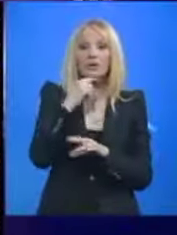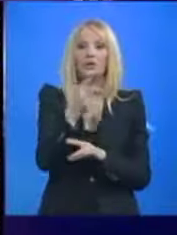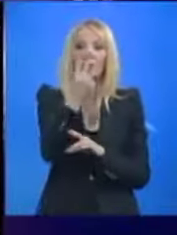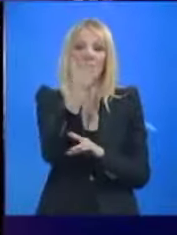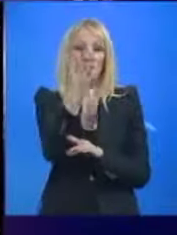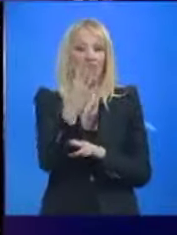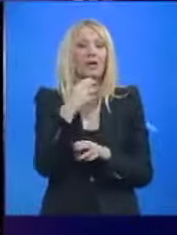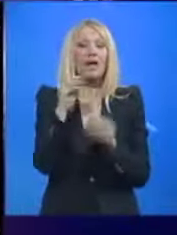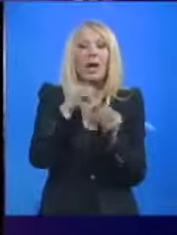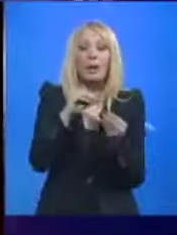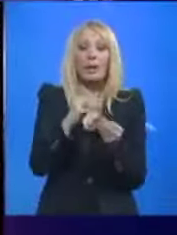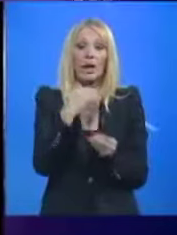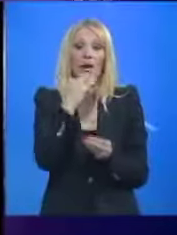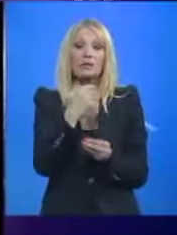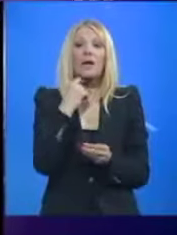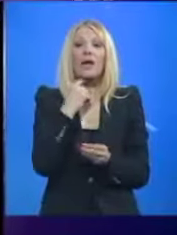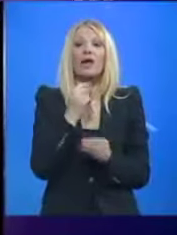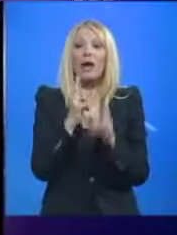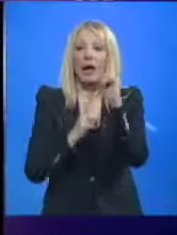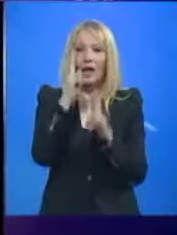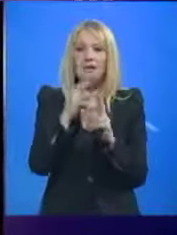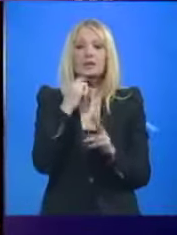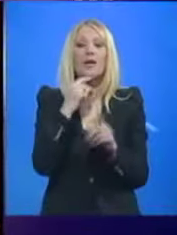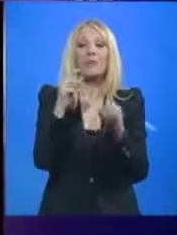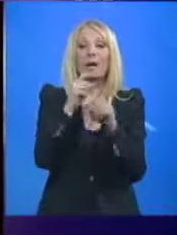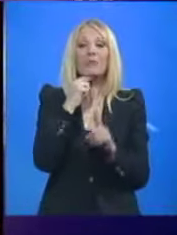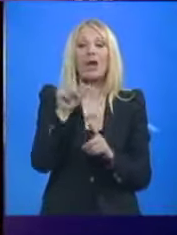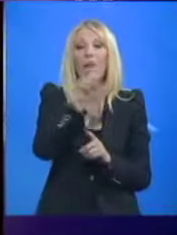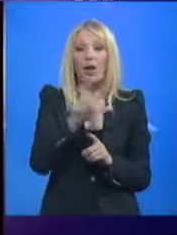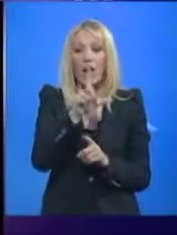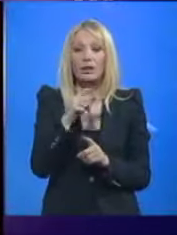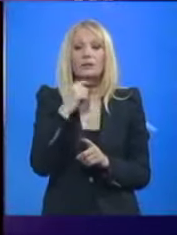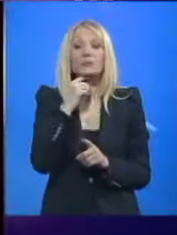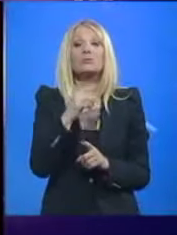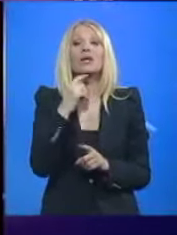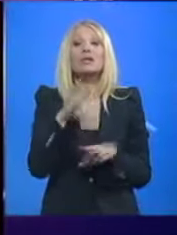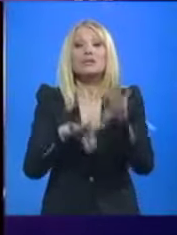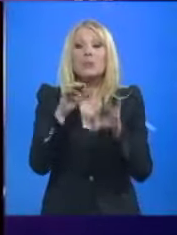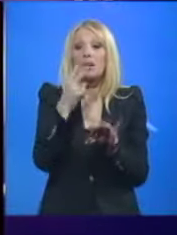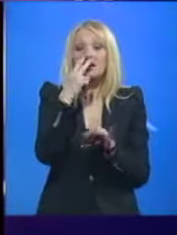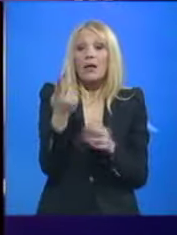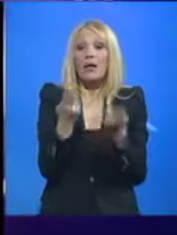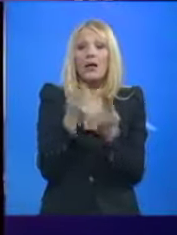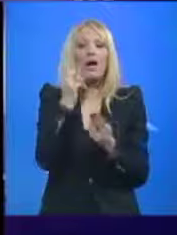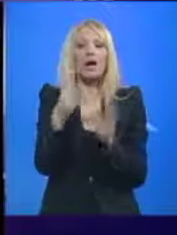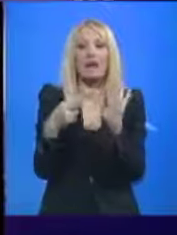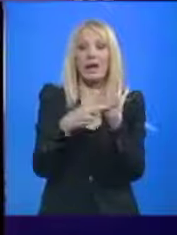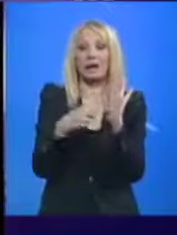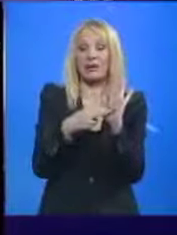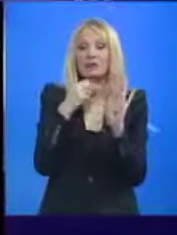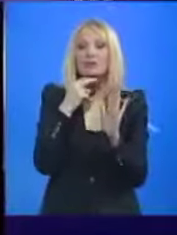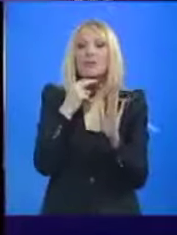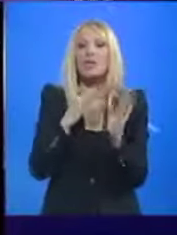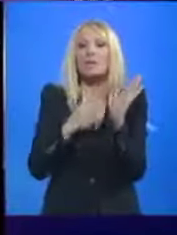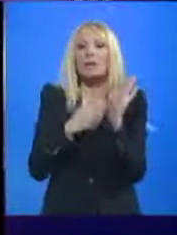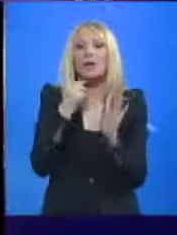aprila. Ipak, iako se glasa na parlamentarnim, pokrajinskim i lokalnim izborima, delo je kao da, bar kada su elektronski mediji u pitanju,